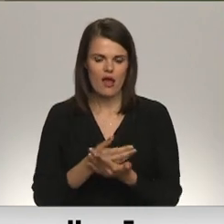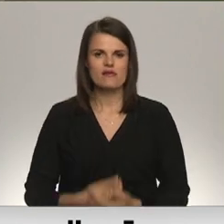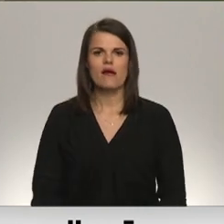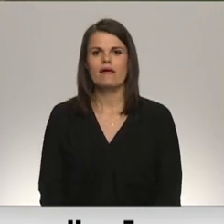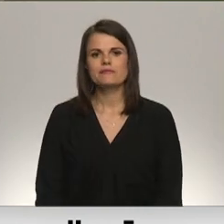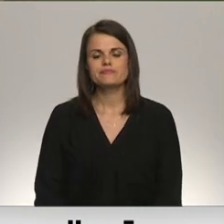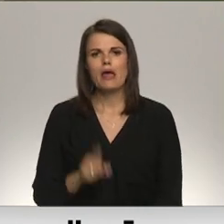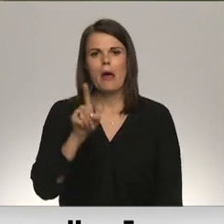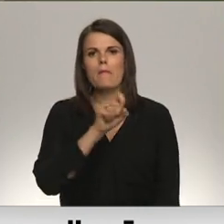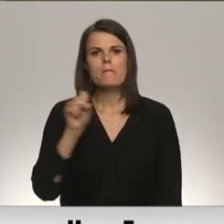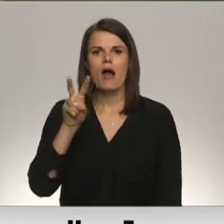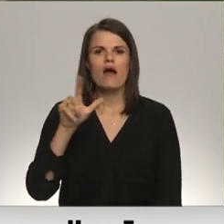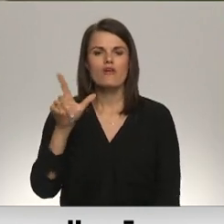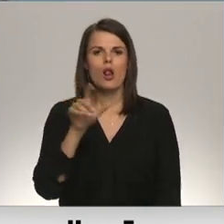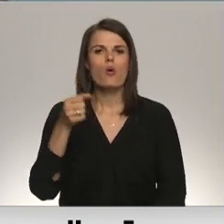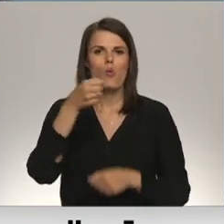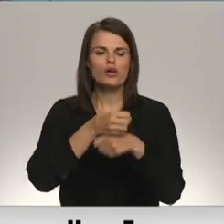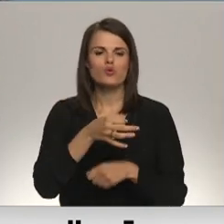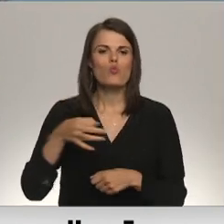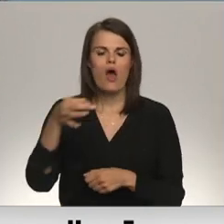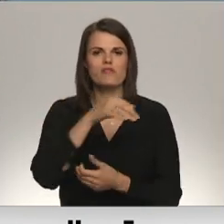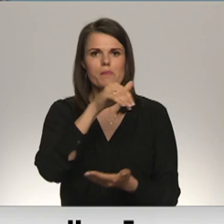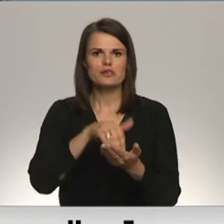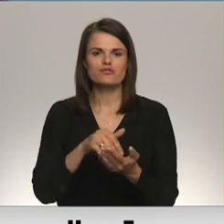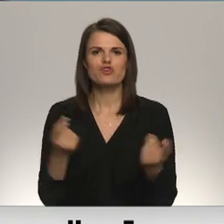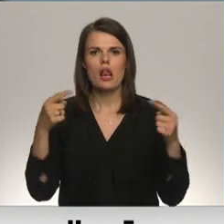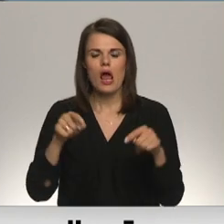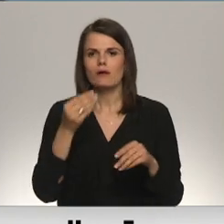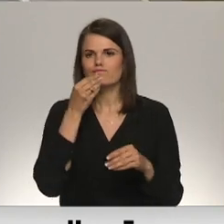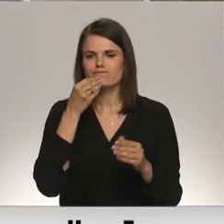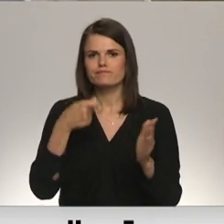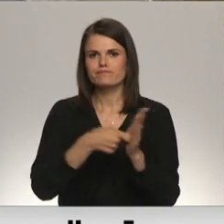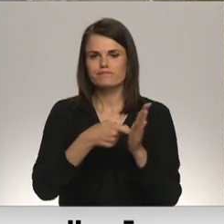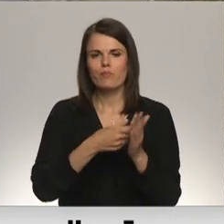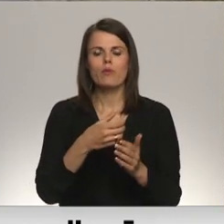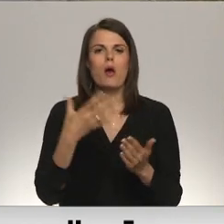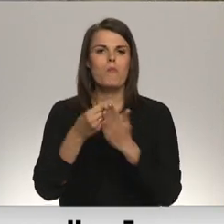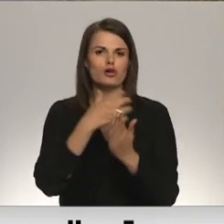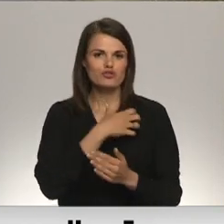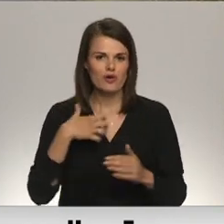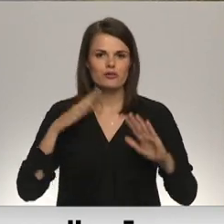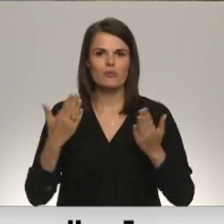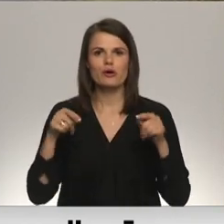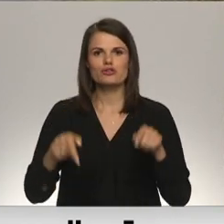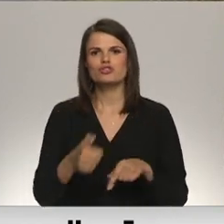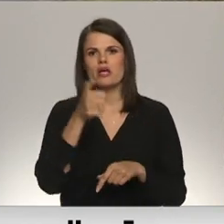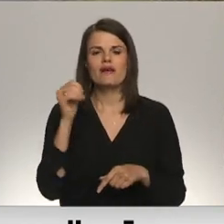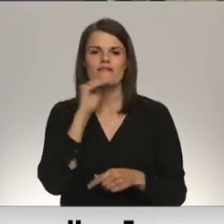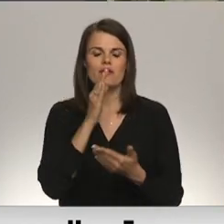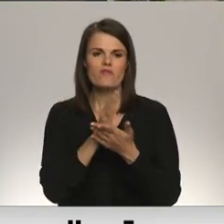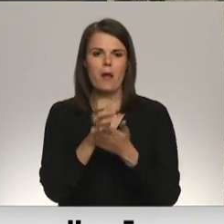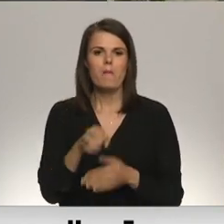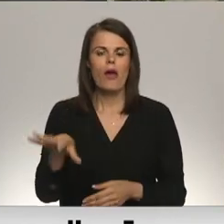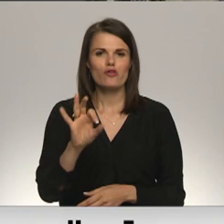Pāvilostes novada pastāvēšanas laikā ēdināšanas izmaksas edz pašvaldība, bet šī gada februāru vidū Pāvilostes bērndārs